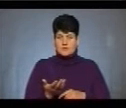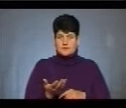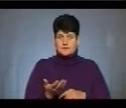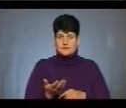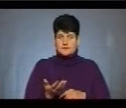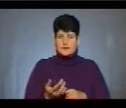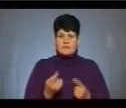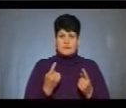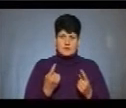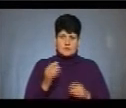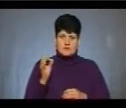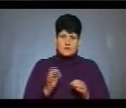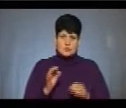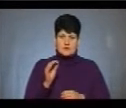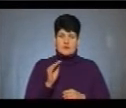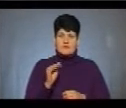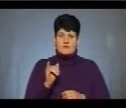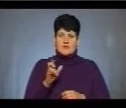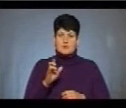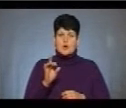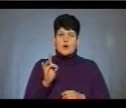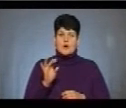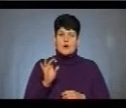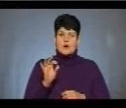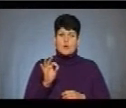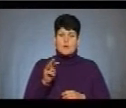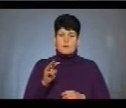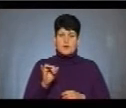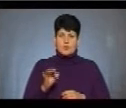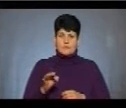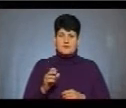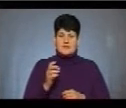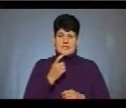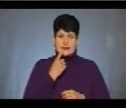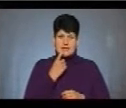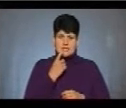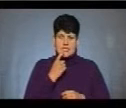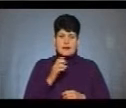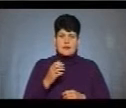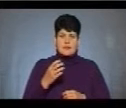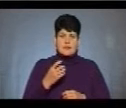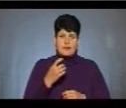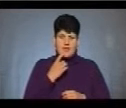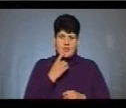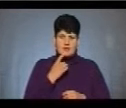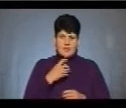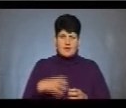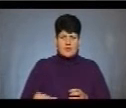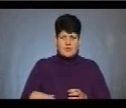такий суттєвий відсоток фіброміом у пацієнток, кіст, яйників, аденоміозів,